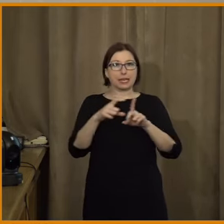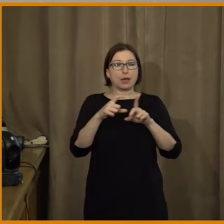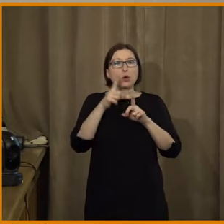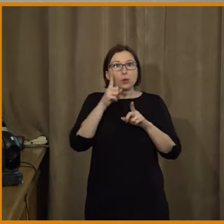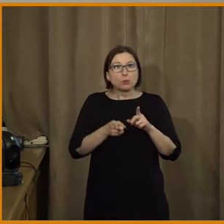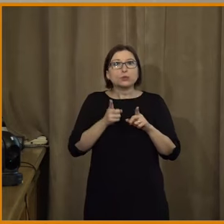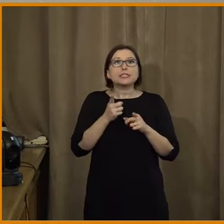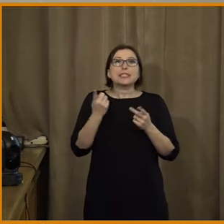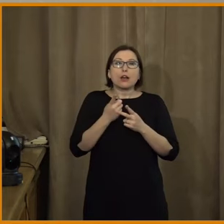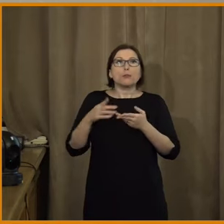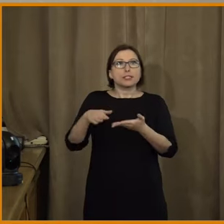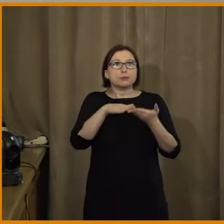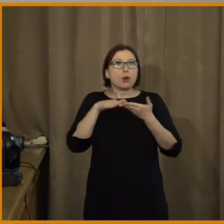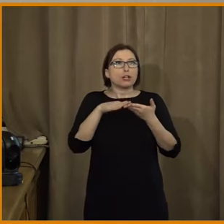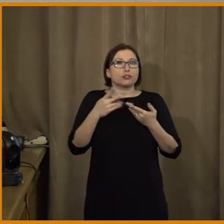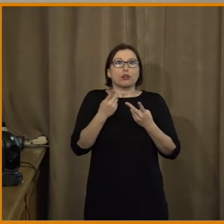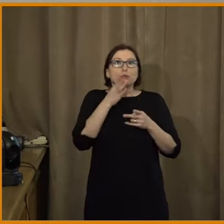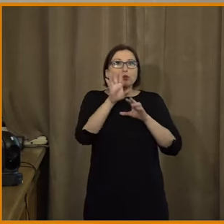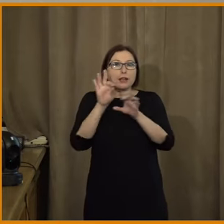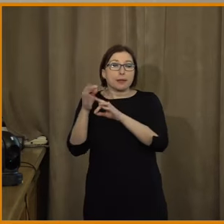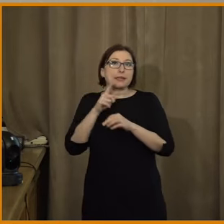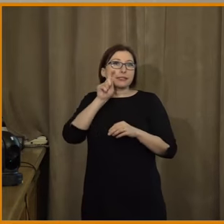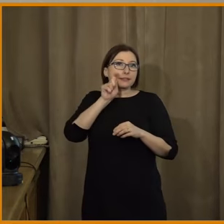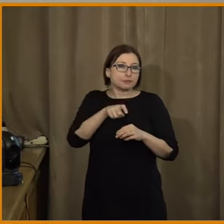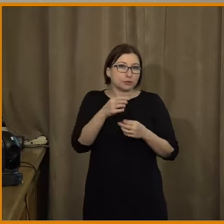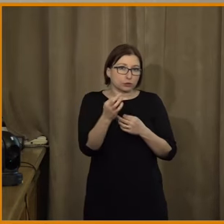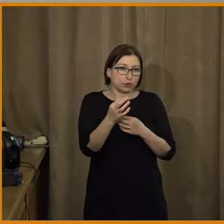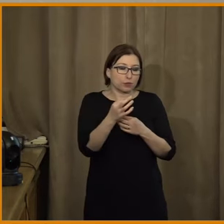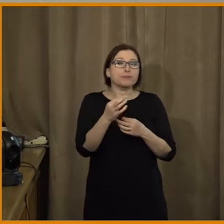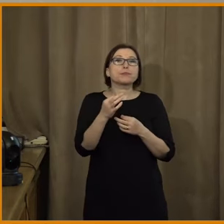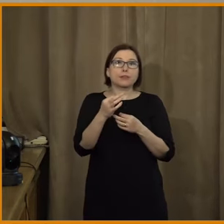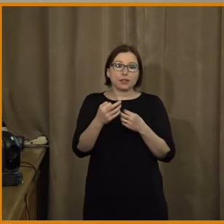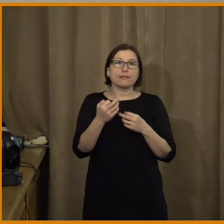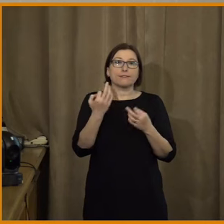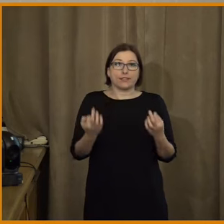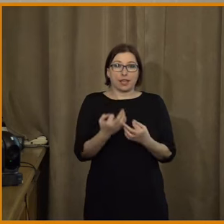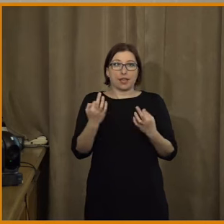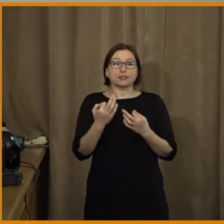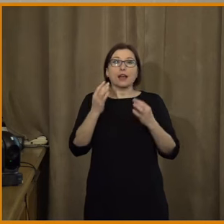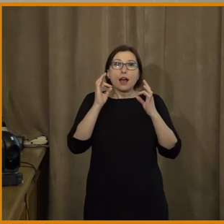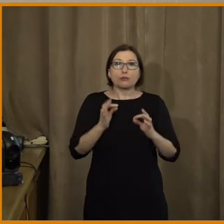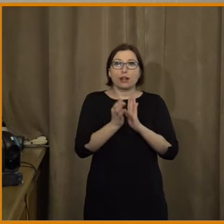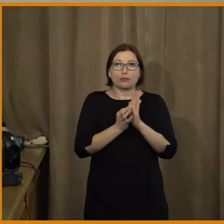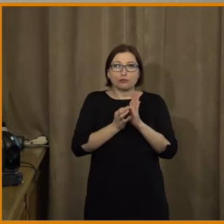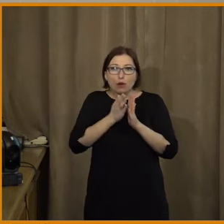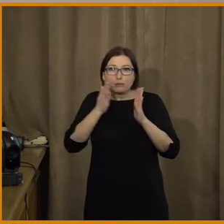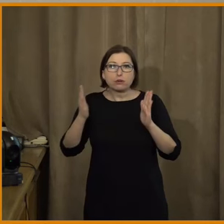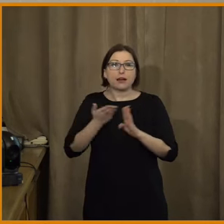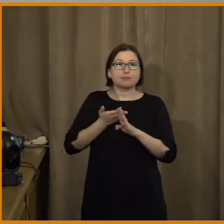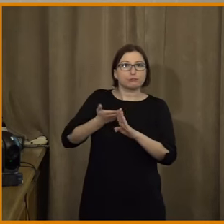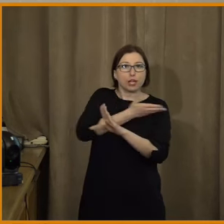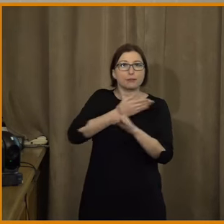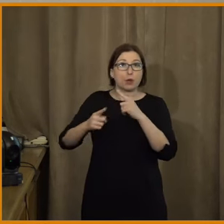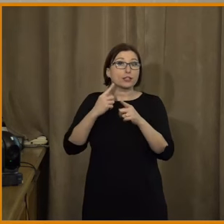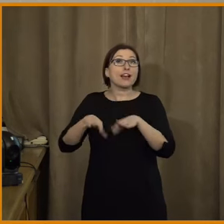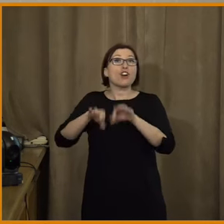zadefinovat nějakou tu společenskou škodlivost. Takže to, na co se díváme, je, že jestli ta věc probíhá v době nějakých kritických událostí,